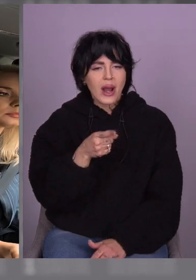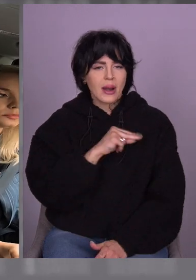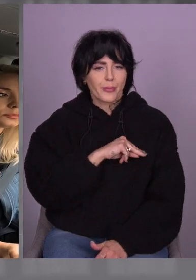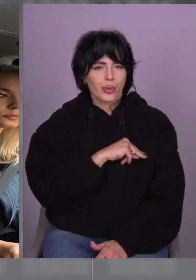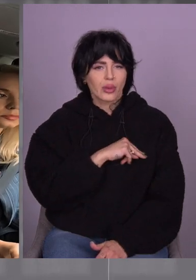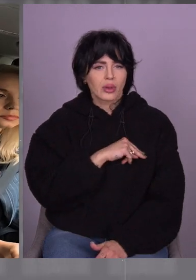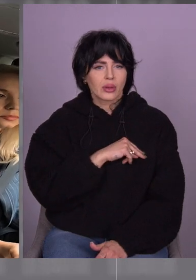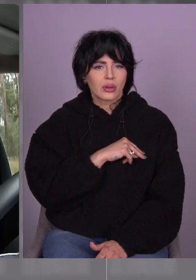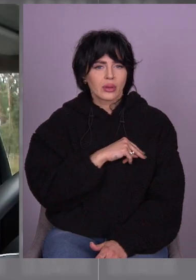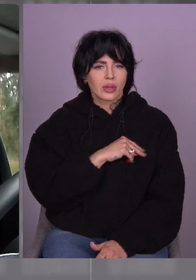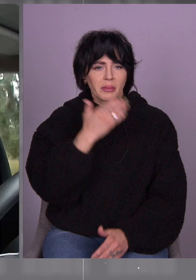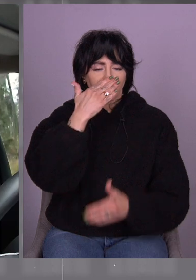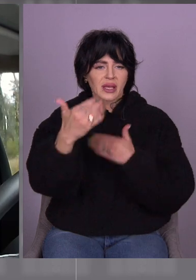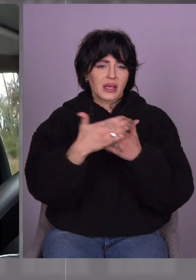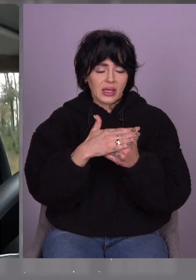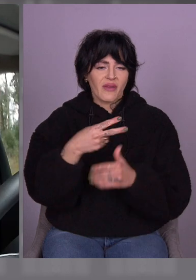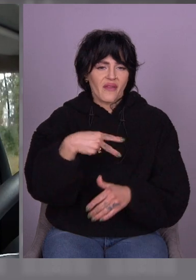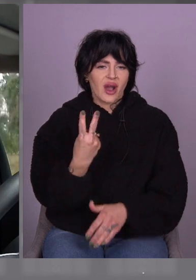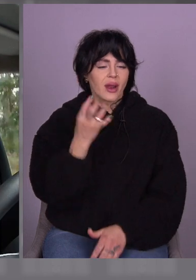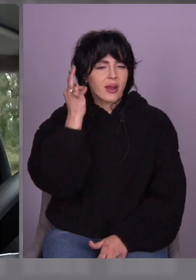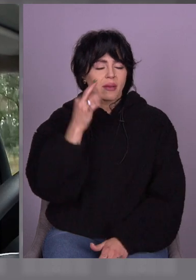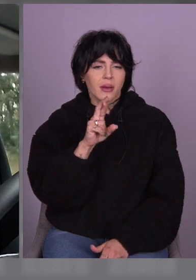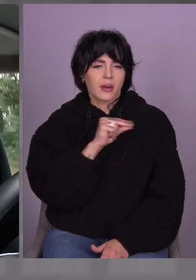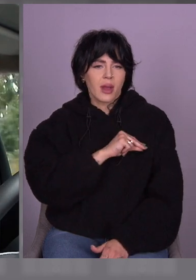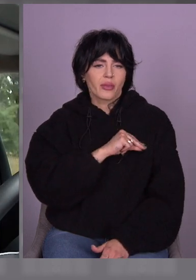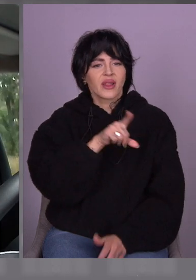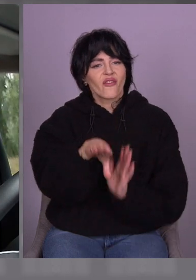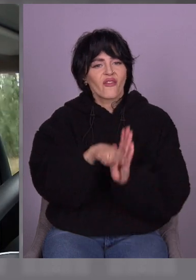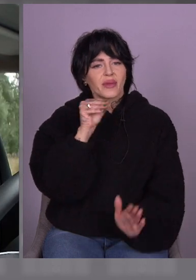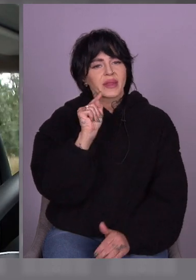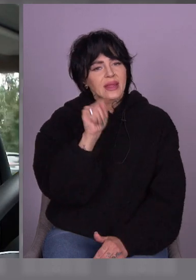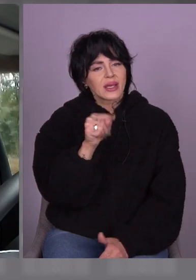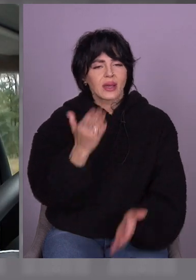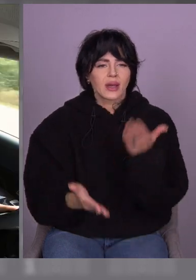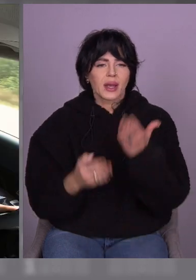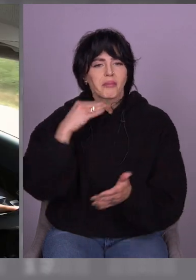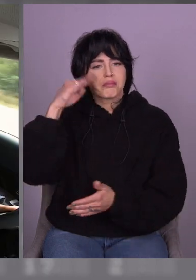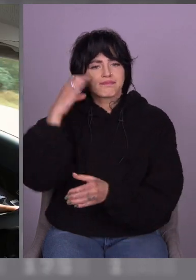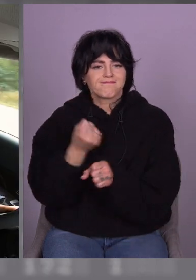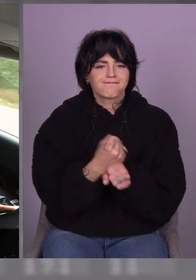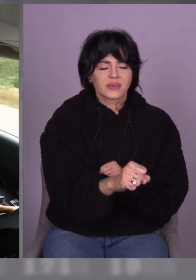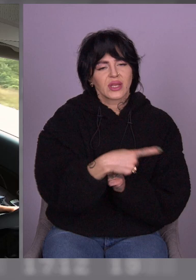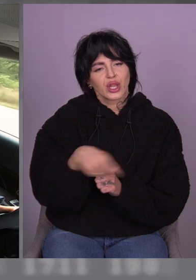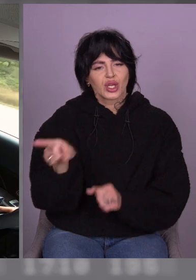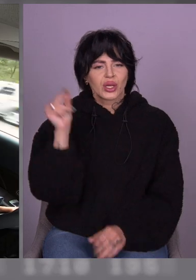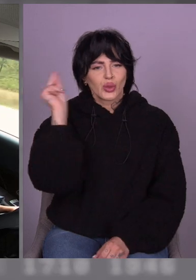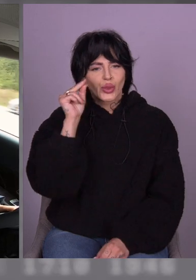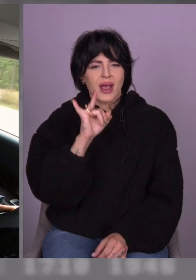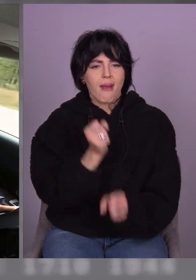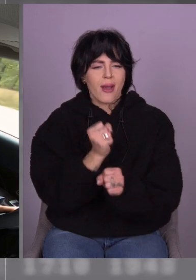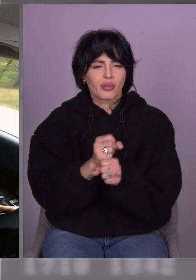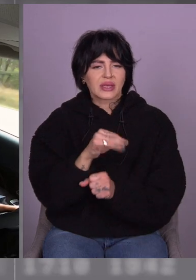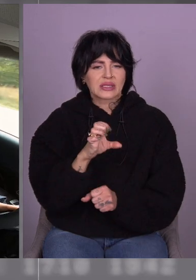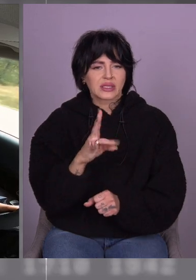років вже понад 22 років. Це був ваш вибір чи тато наполіг? Більше тато. Бачила, як він, мені дуже